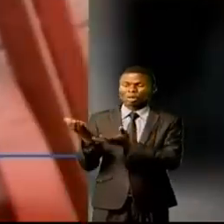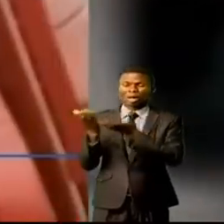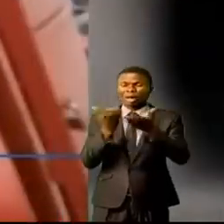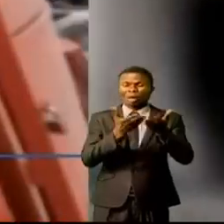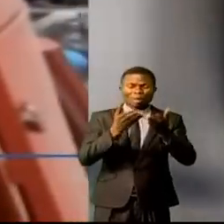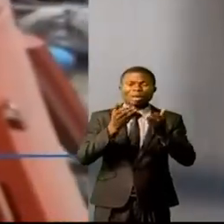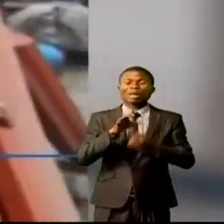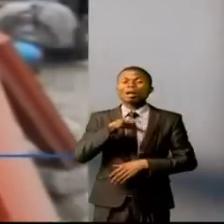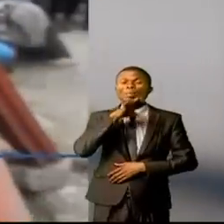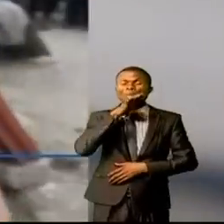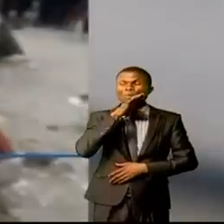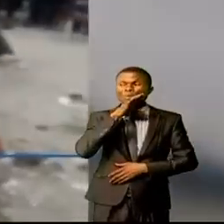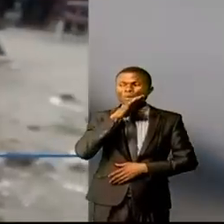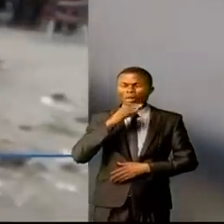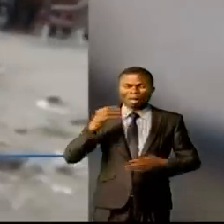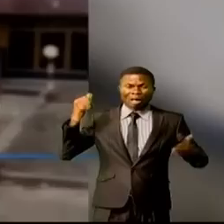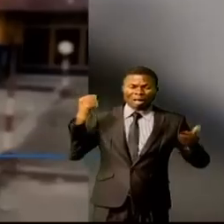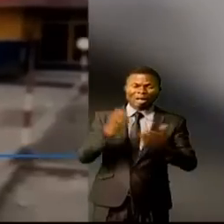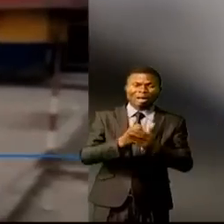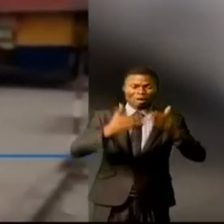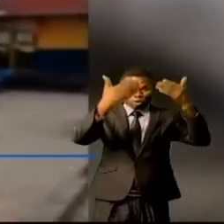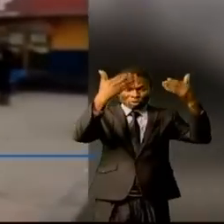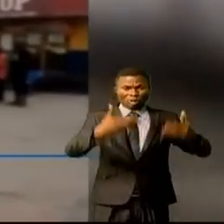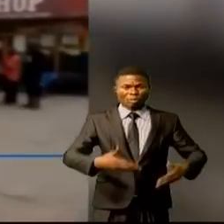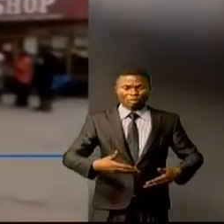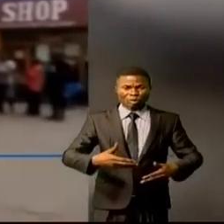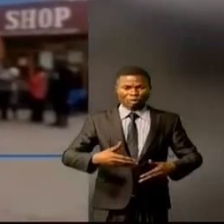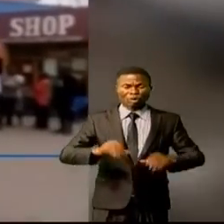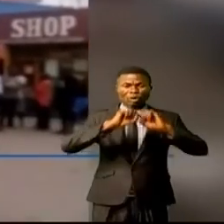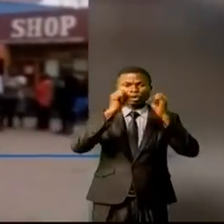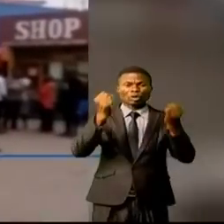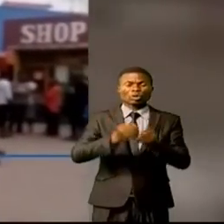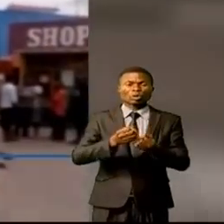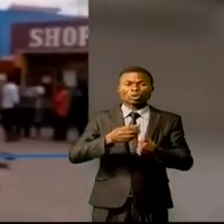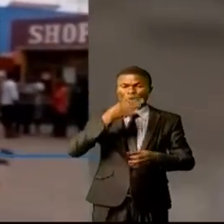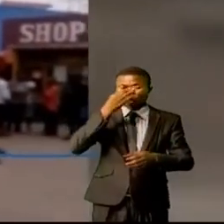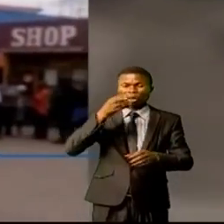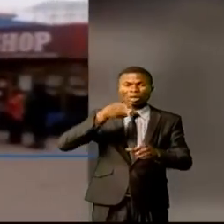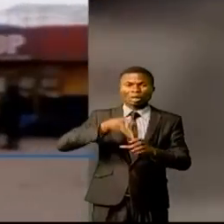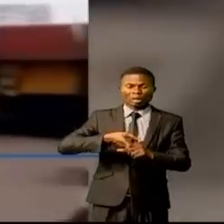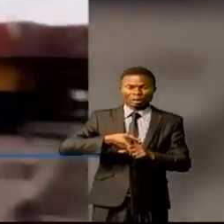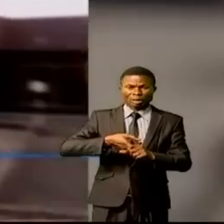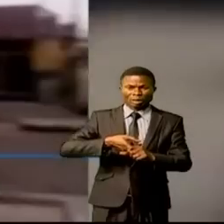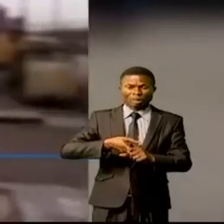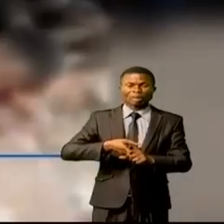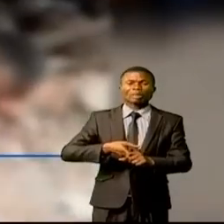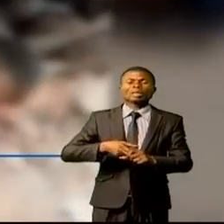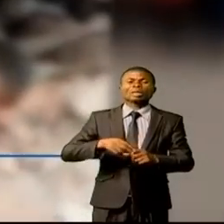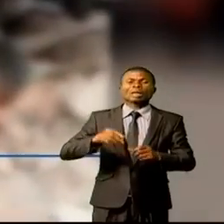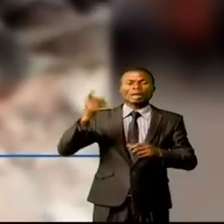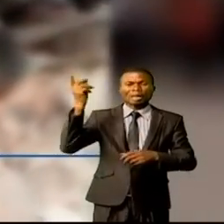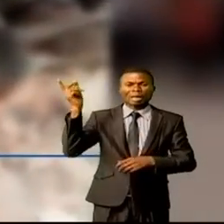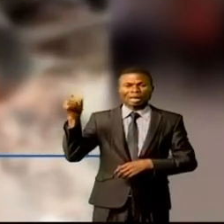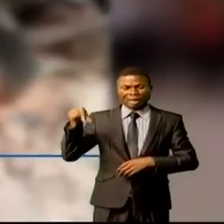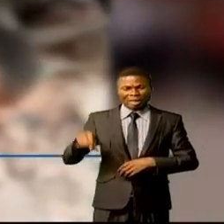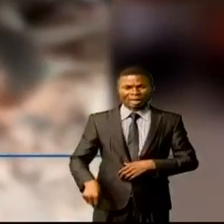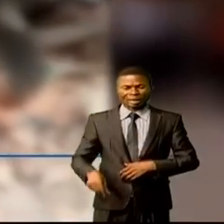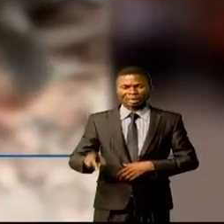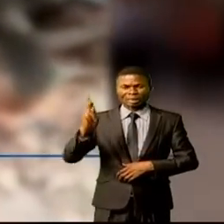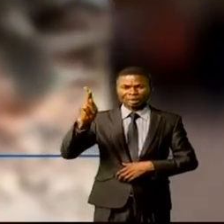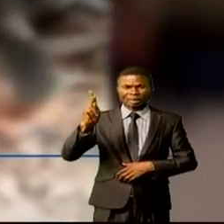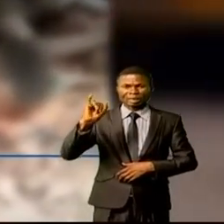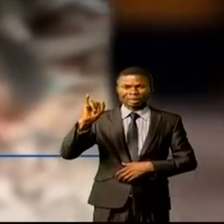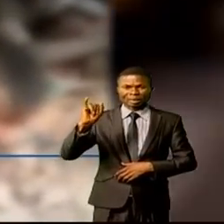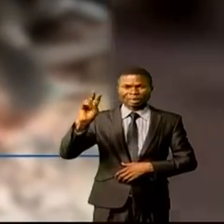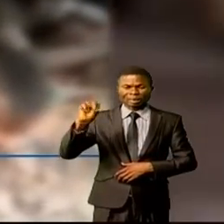a heurté le mur de cette station d'essence sur Poilour vers Usan, à Kingabwa. Sous les cieux, des corps